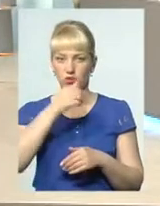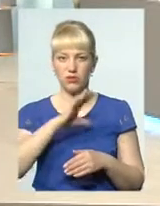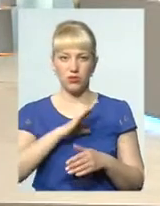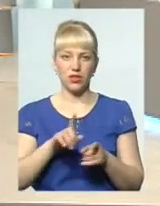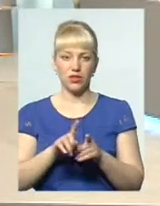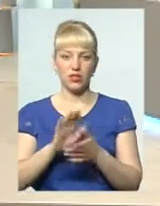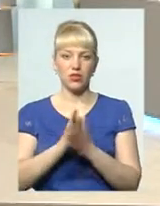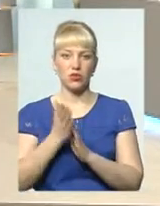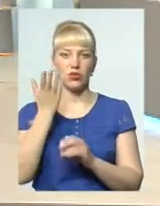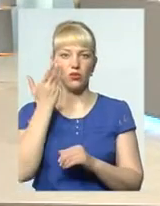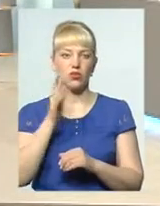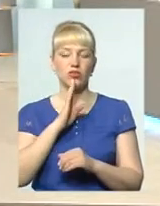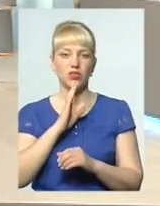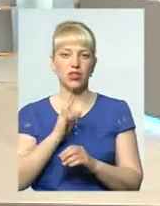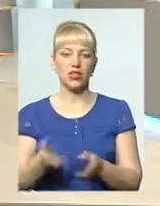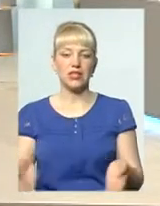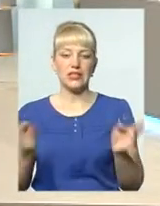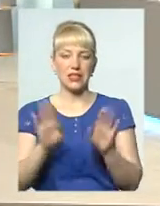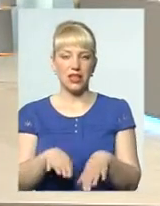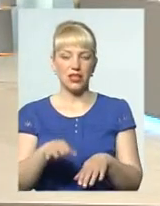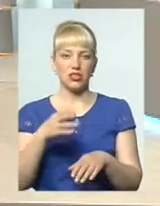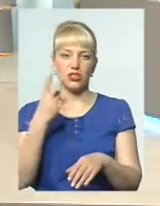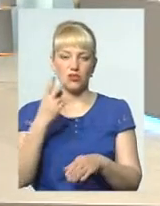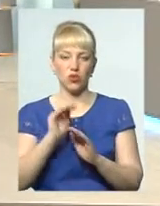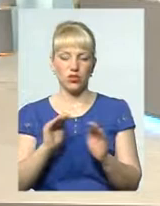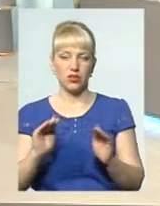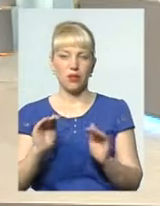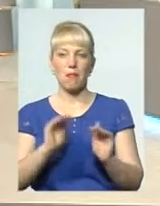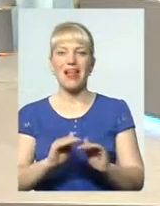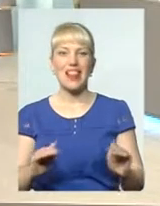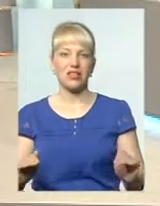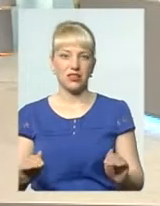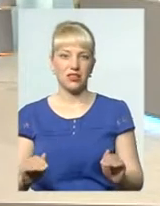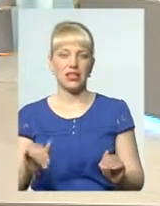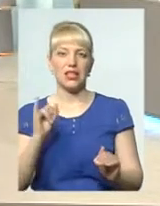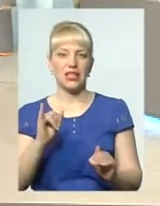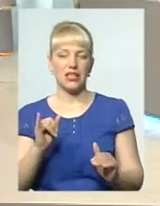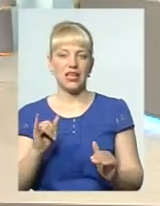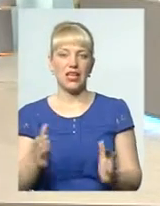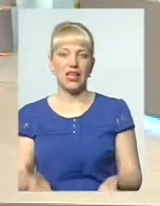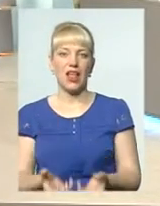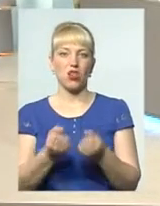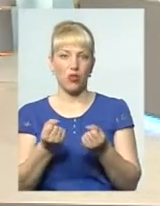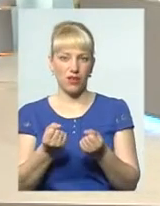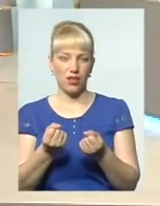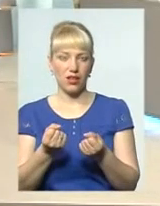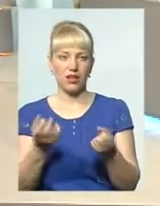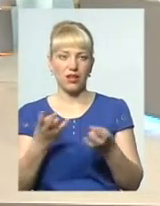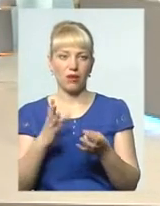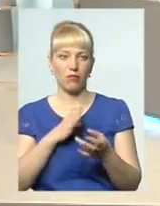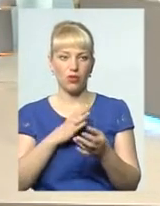ситуація, коли жінка залишила двох діток маленьких. І рятувальникам доводилося їх